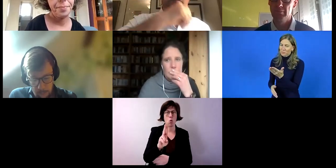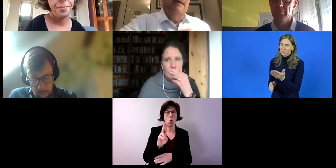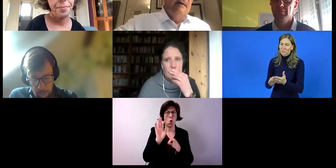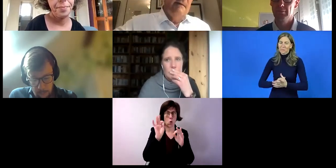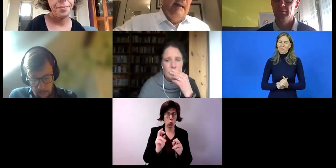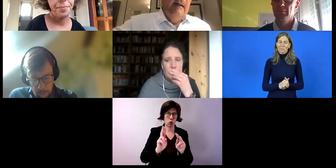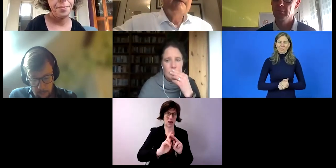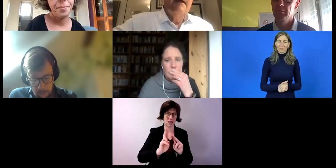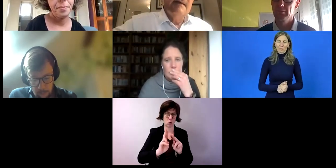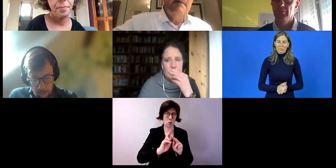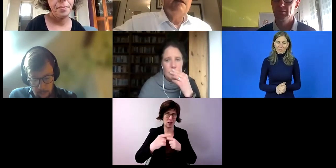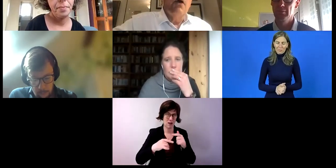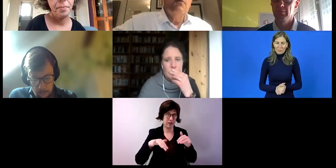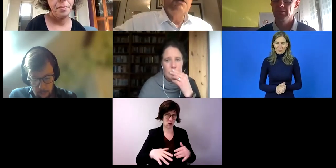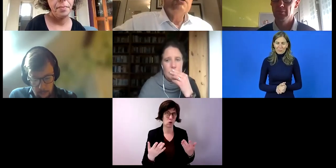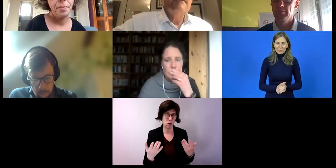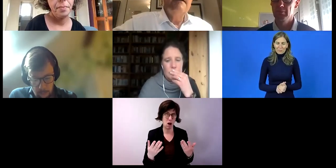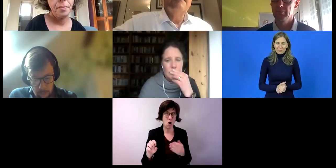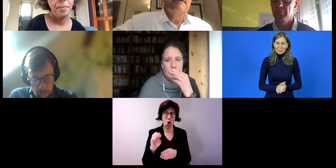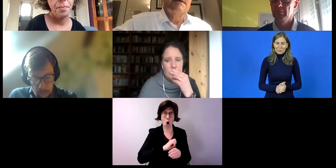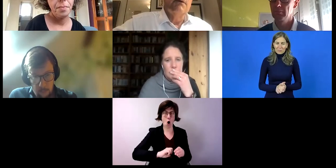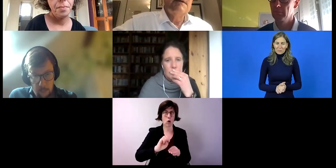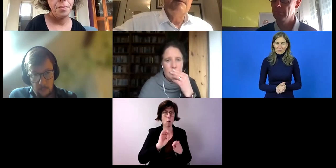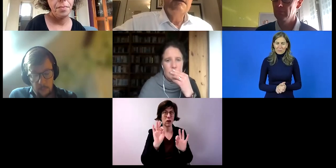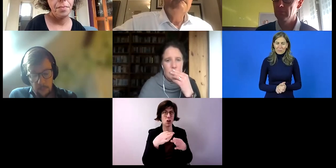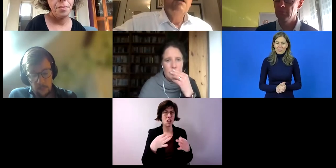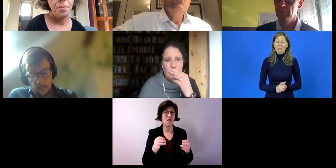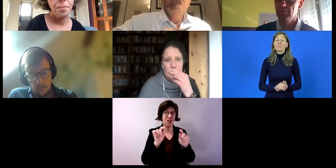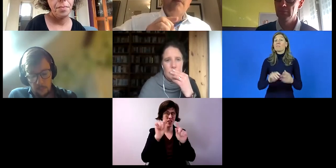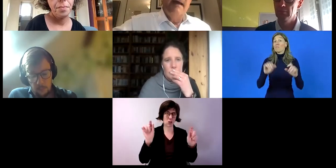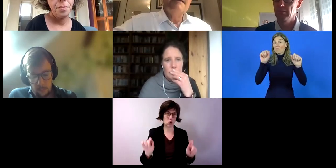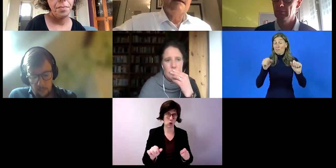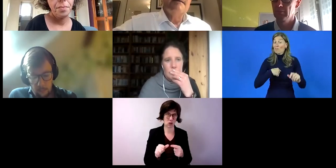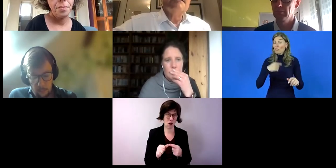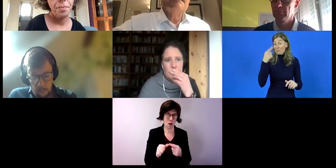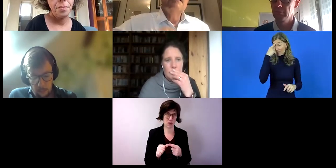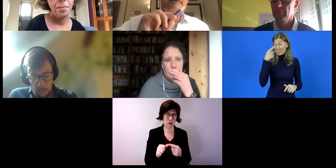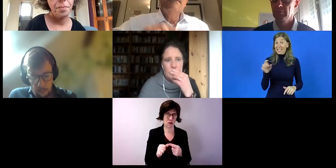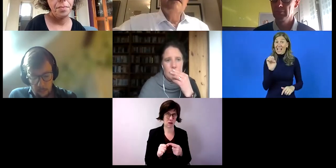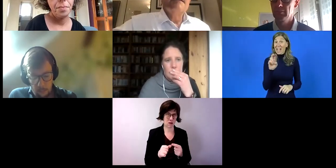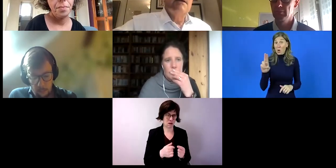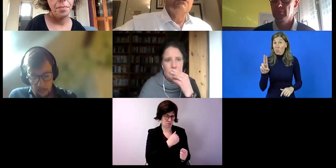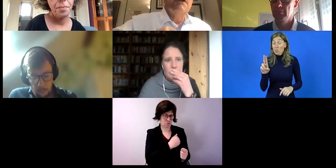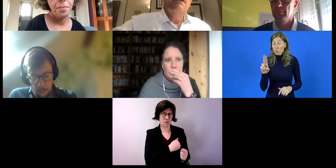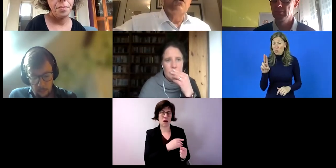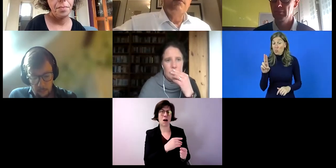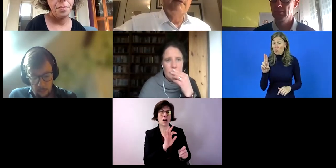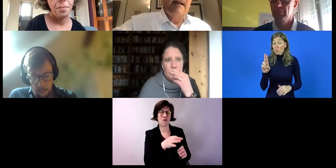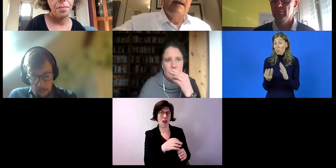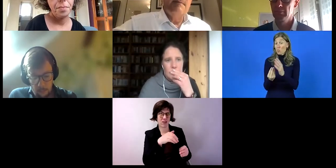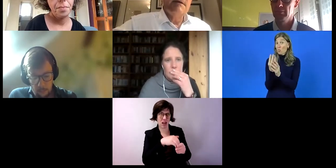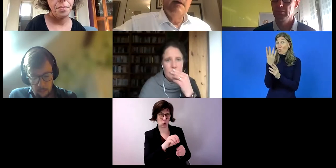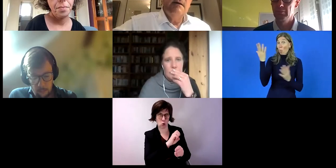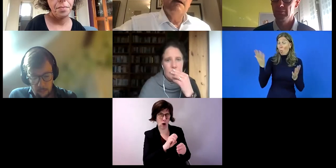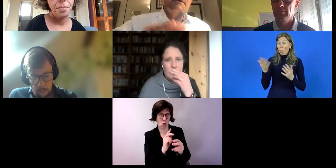Instrument entwickelt, nämlich den europäischen Qualifikationsrahmen, um einerseits Qualifikationen in Europa